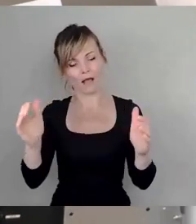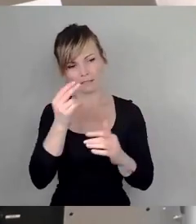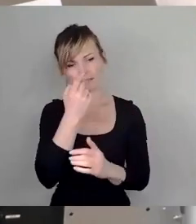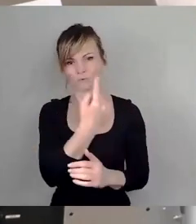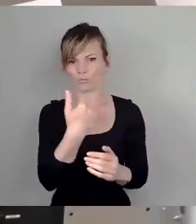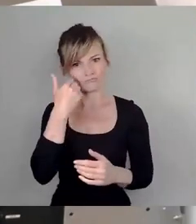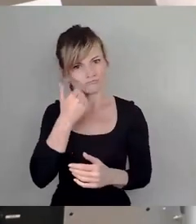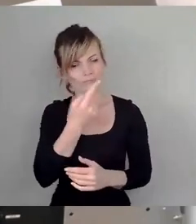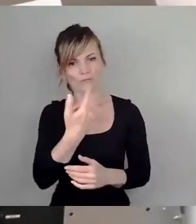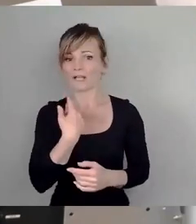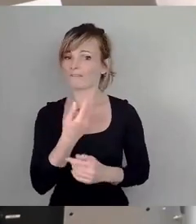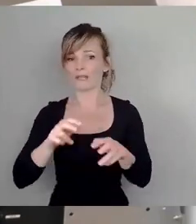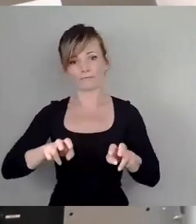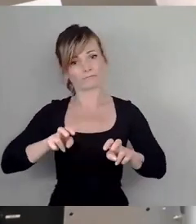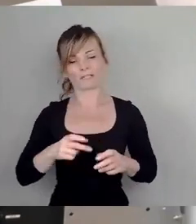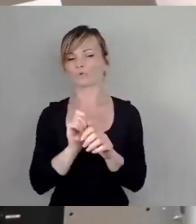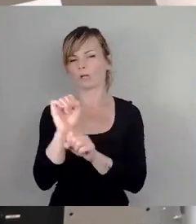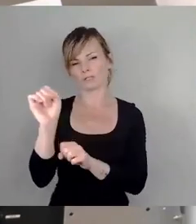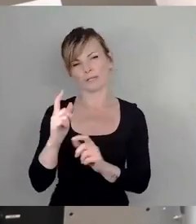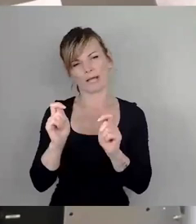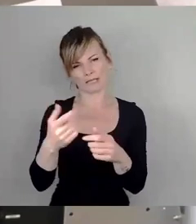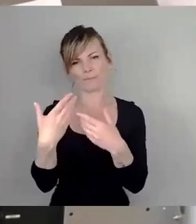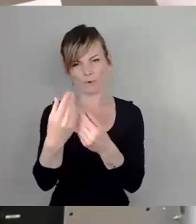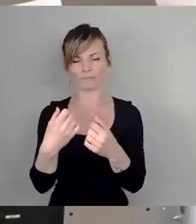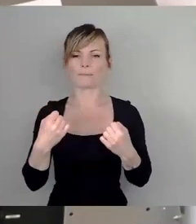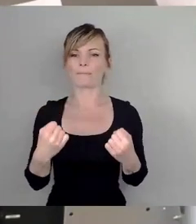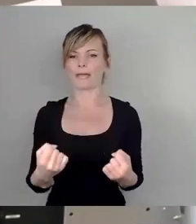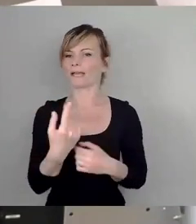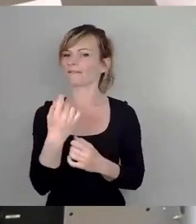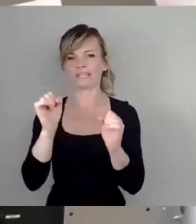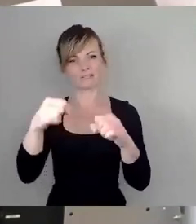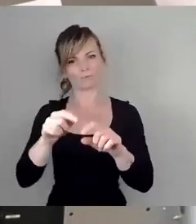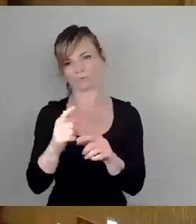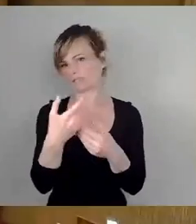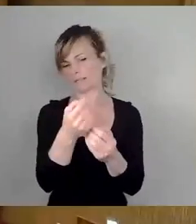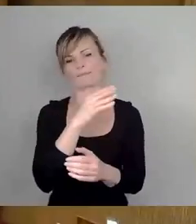wird der Antrag, wenn Sie trotzdem eine Mehrheit wahrscheinlich haben, aber eine Zustimmung wird es für uns nicht geben. Vielen Dank.